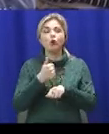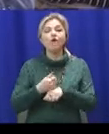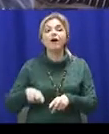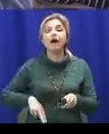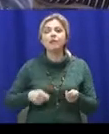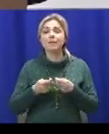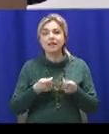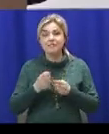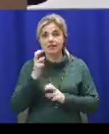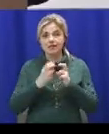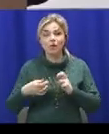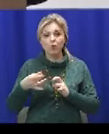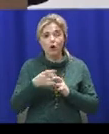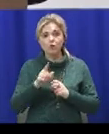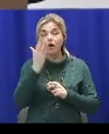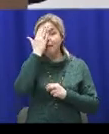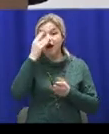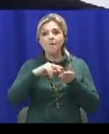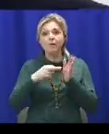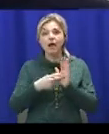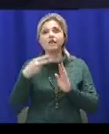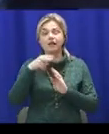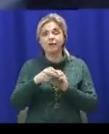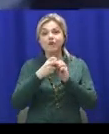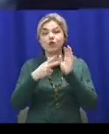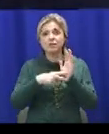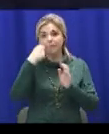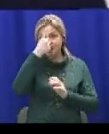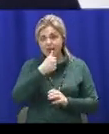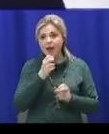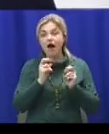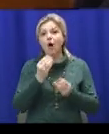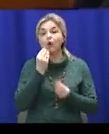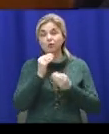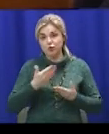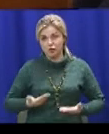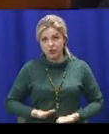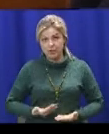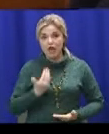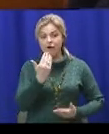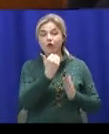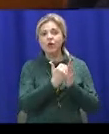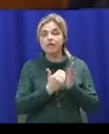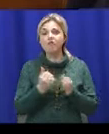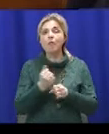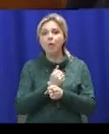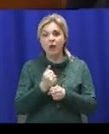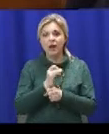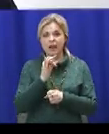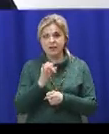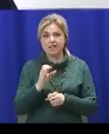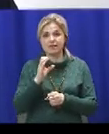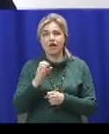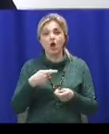Заводського району розповів, що вже має плани на 2018 рік, як покращити життя містян. Його рецепт – боротьба зі стихійною торгівлею.